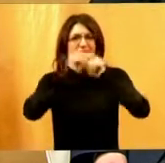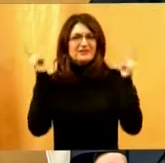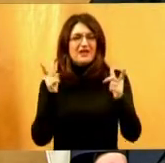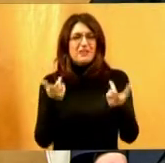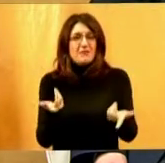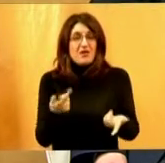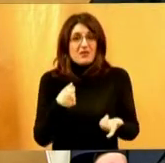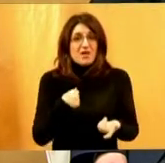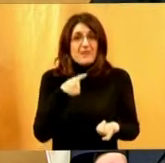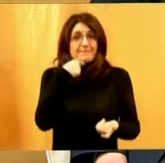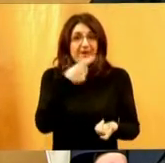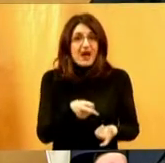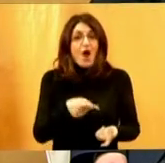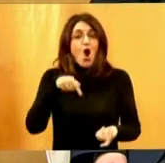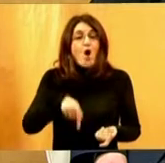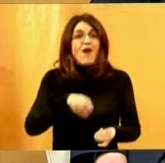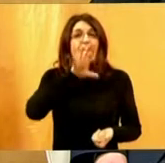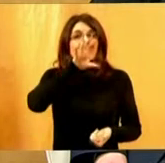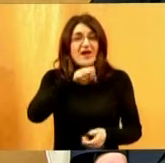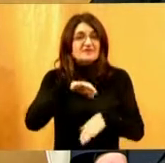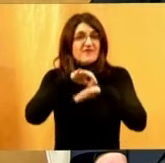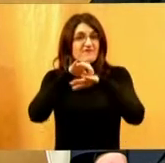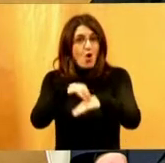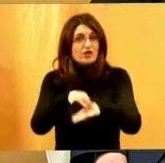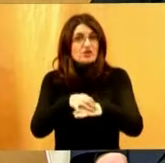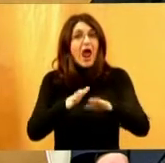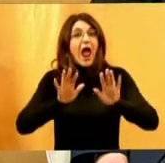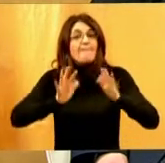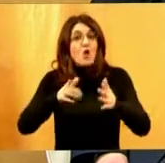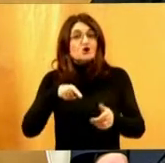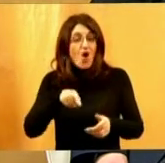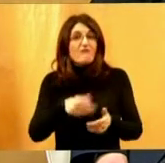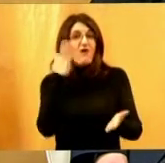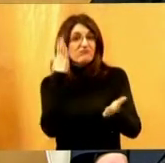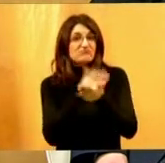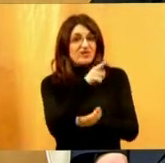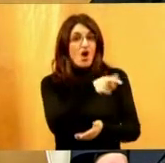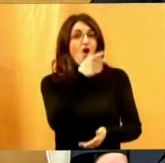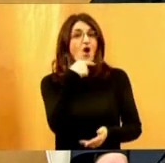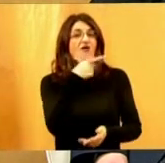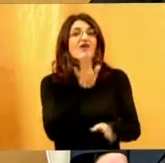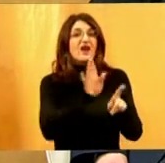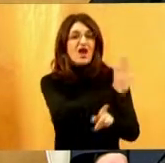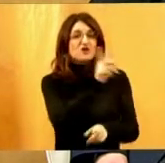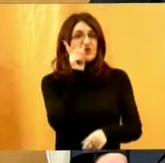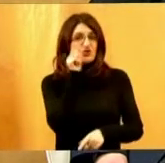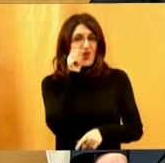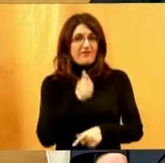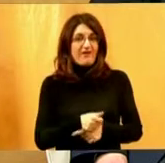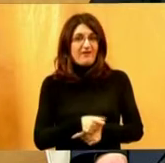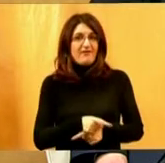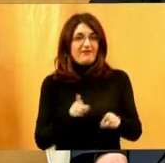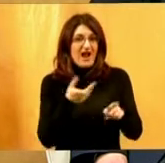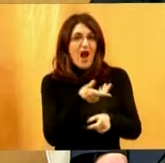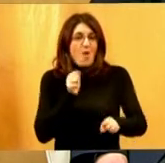Rekla sam ovo je pas vodić, ali možda bi takvi epiteti mogli pripadati nekim putnicima. Jer